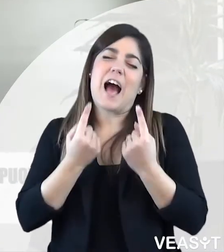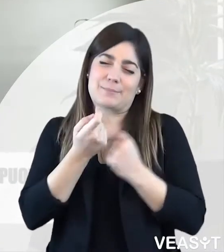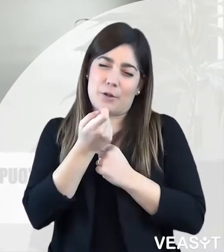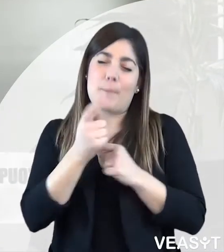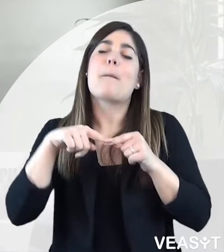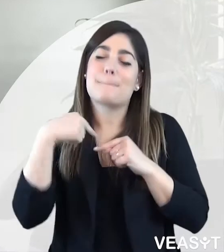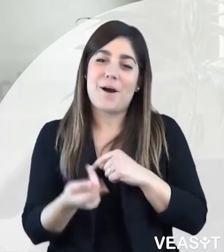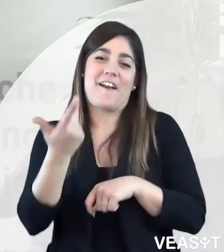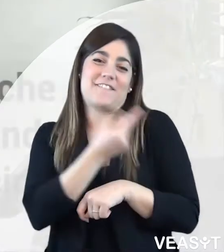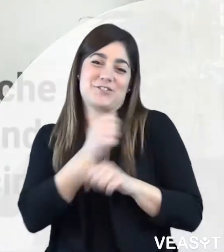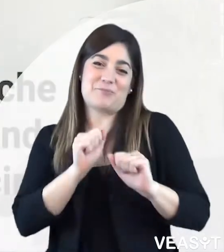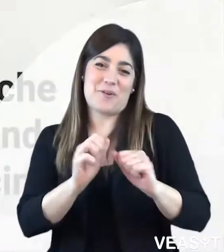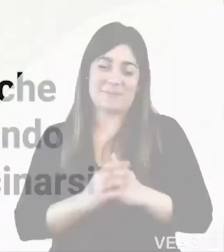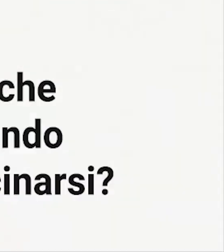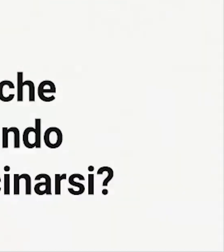dopo la guarigione.